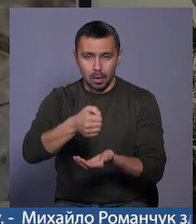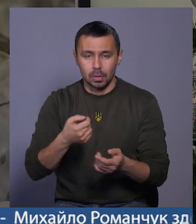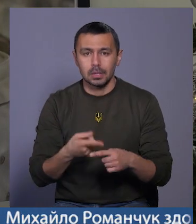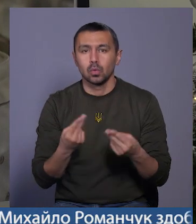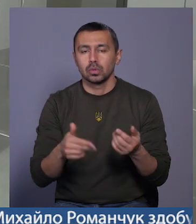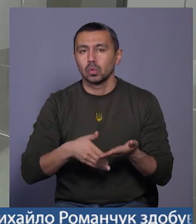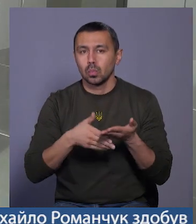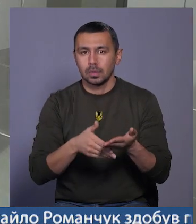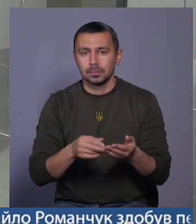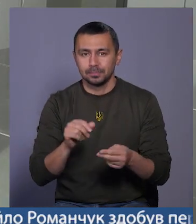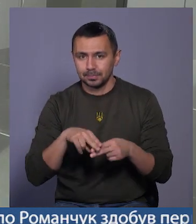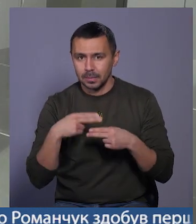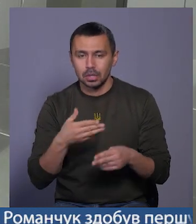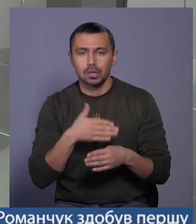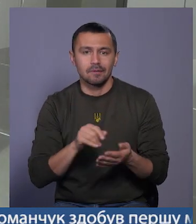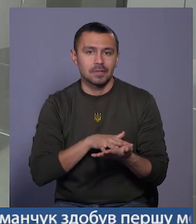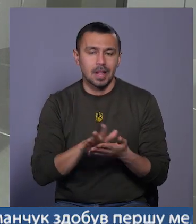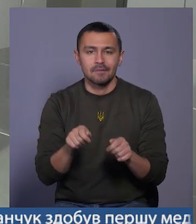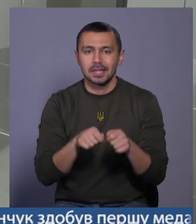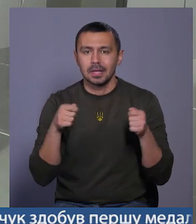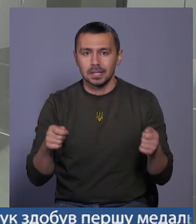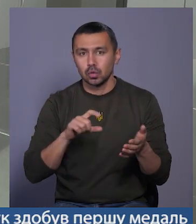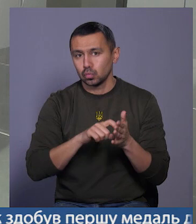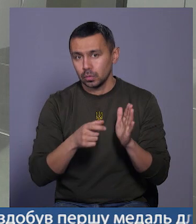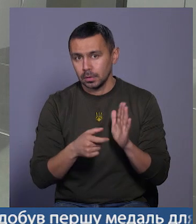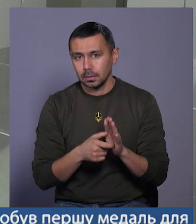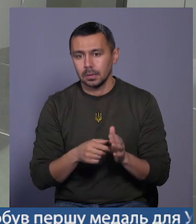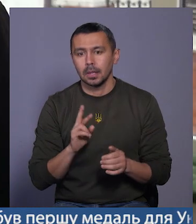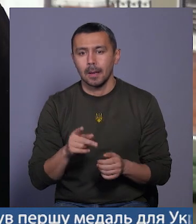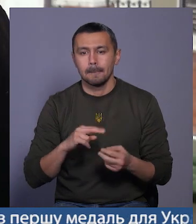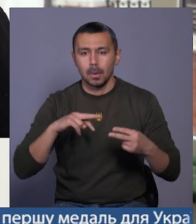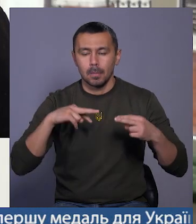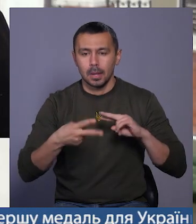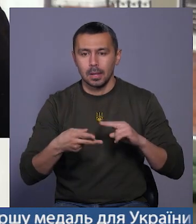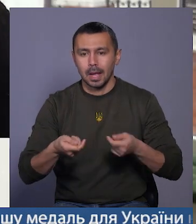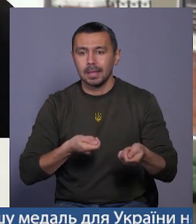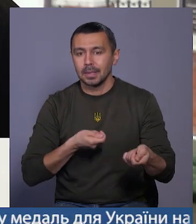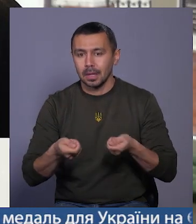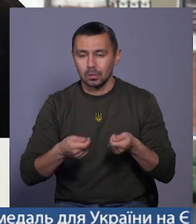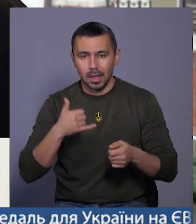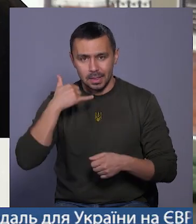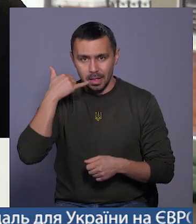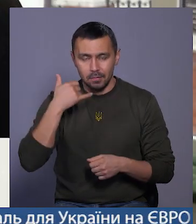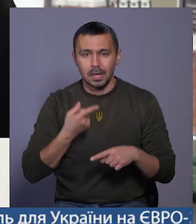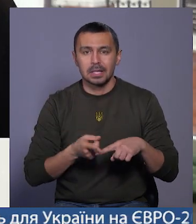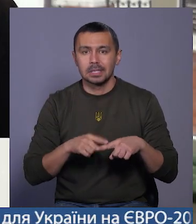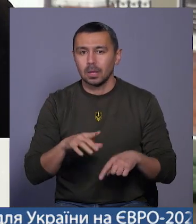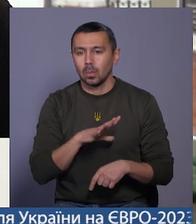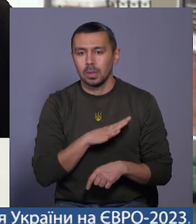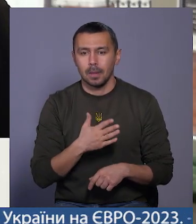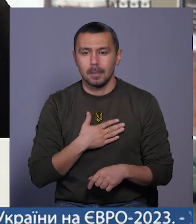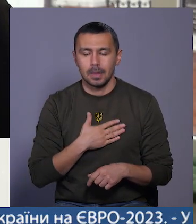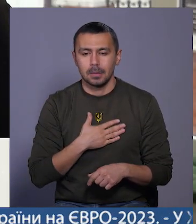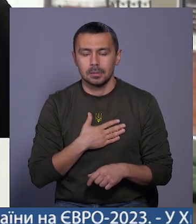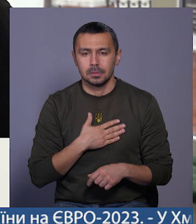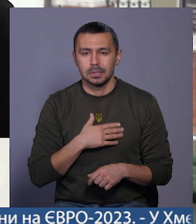кошти допомогли покрити частину витрат для відкриття студії. Я поміняла до адміністратора телефон. Це був мій пунктик